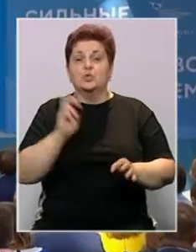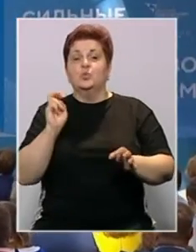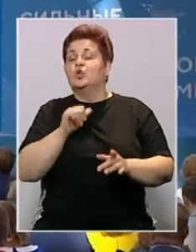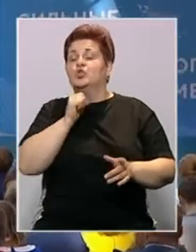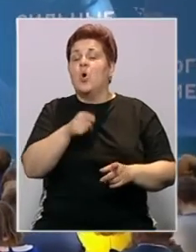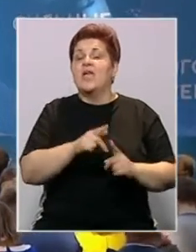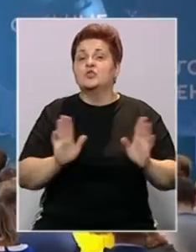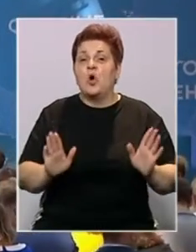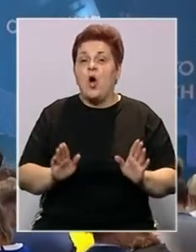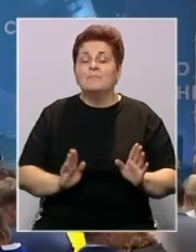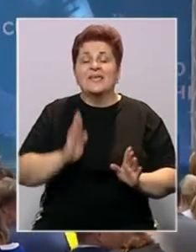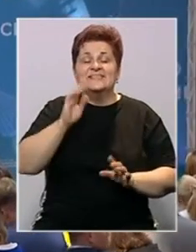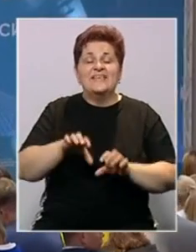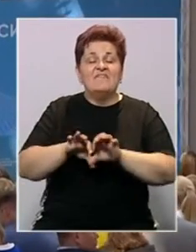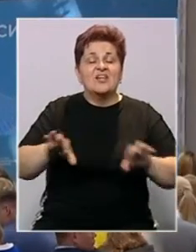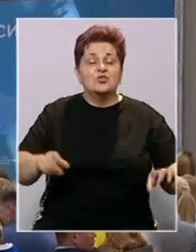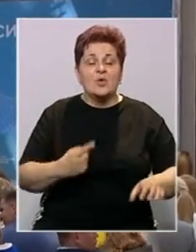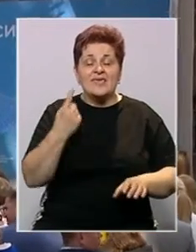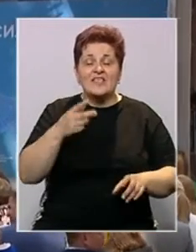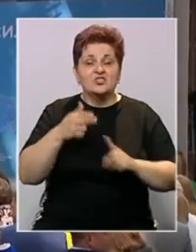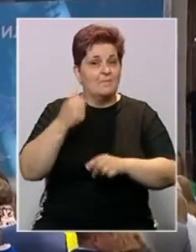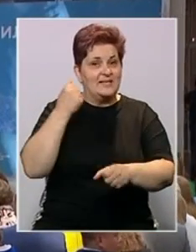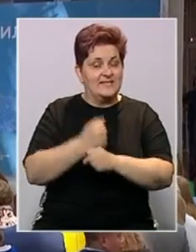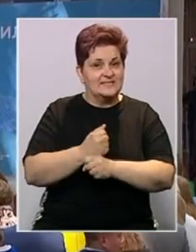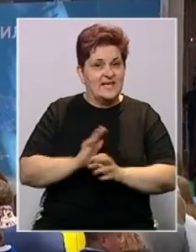i to je to. Sjeverni tok 1 će prestati sa radom.